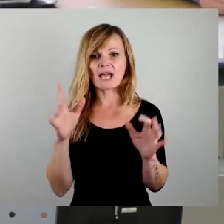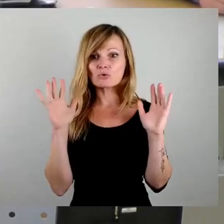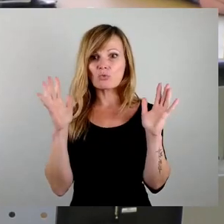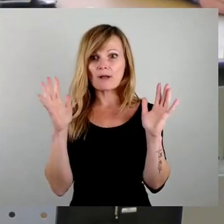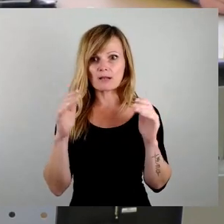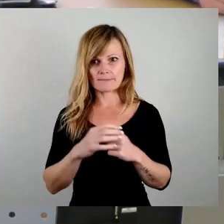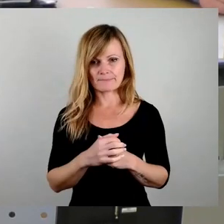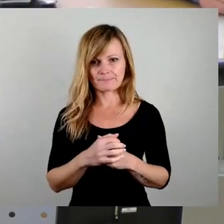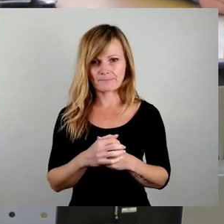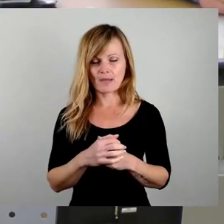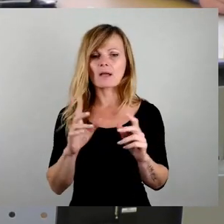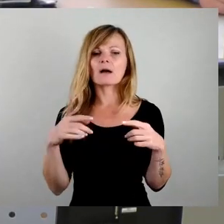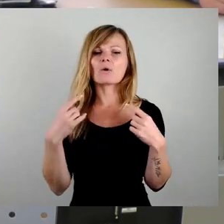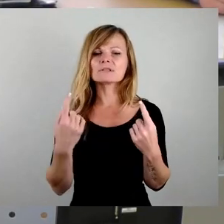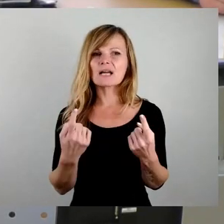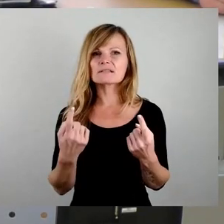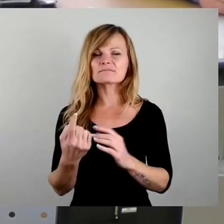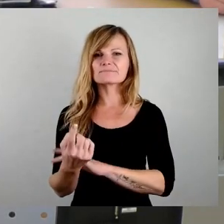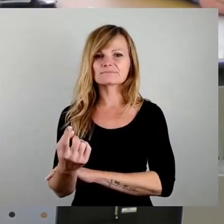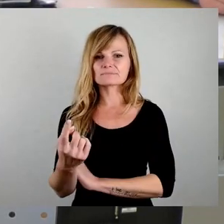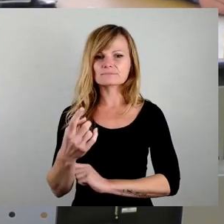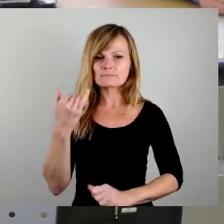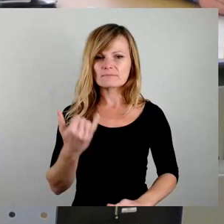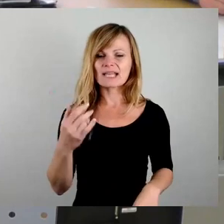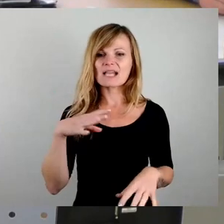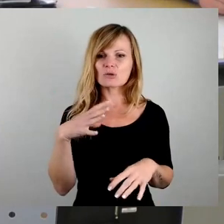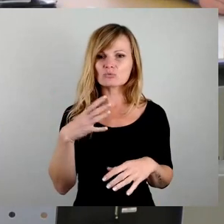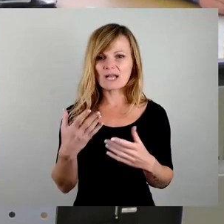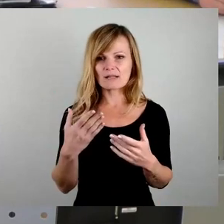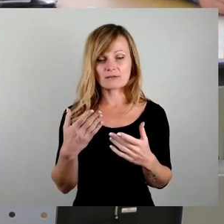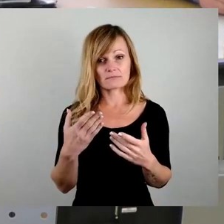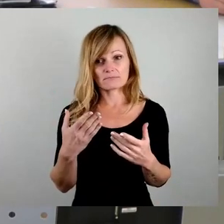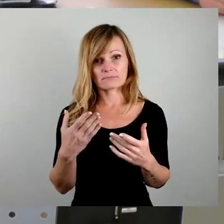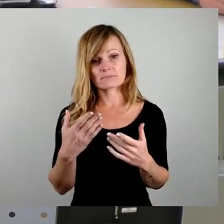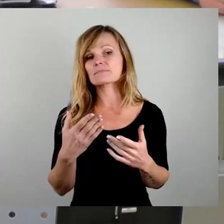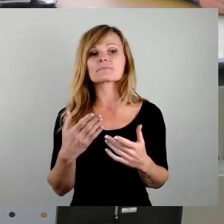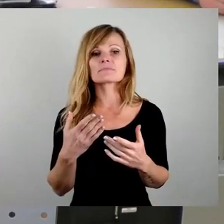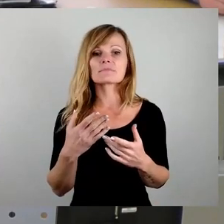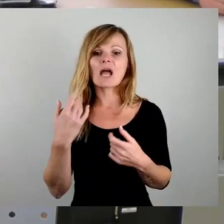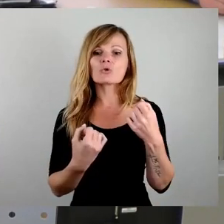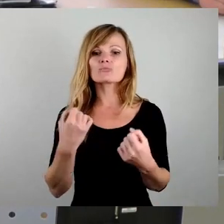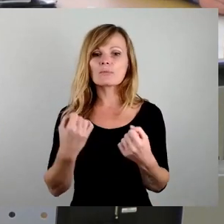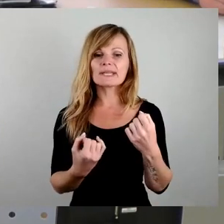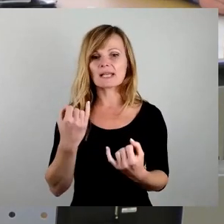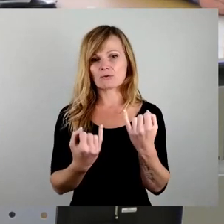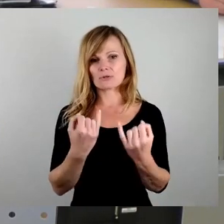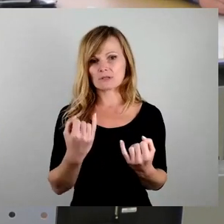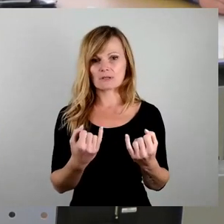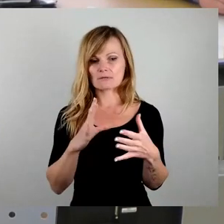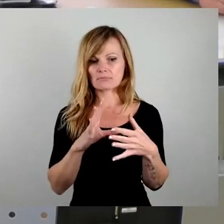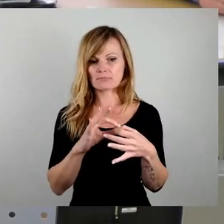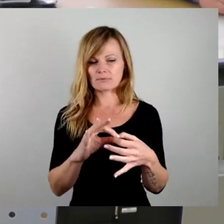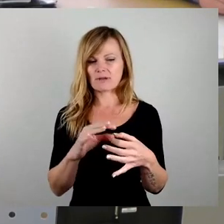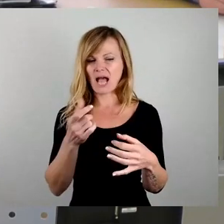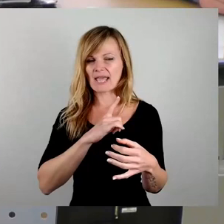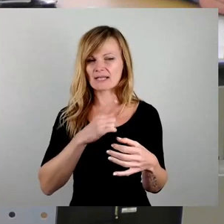aktuell an manchen Stellen, ich denke mal an die Automobilindustrie und was da dran hängt, eher rückläufig ist, auch das Thema